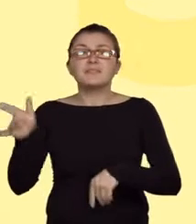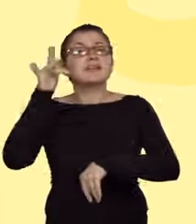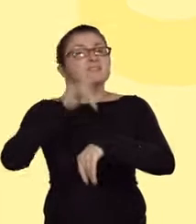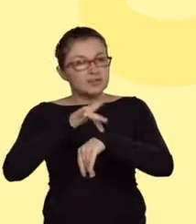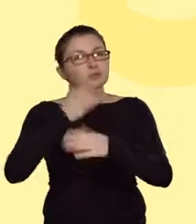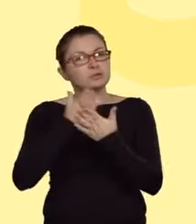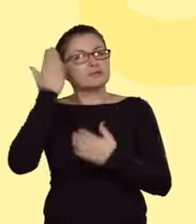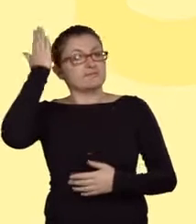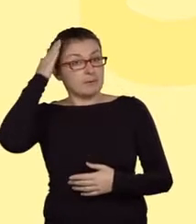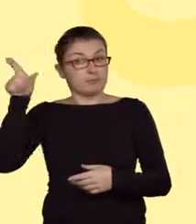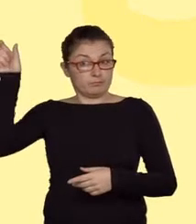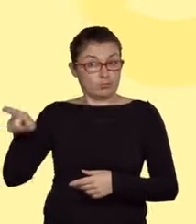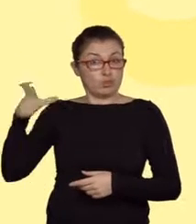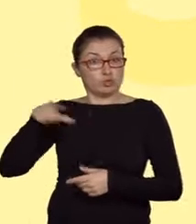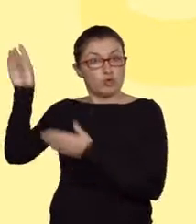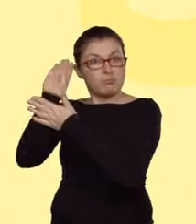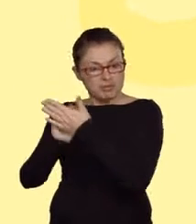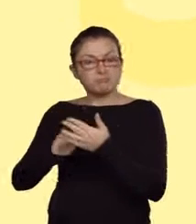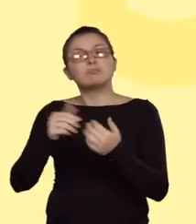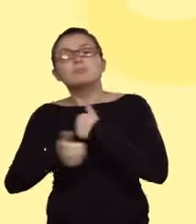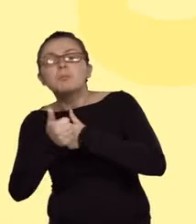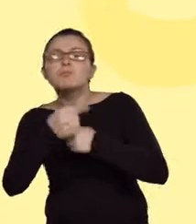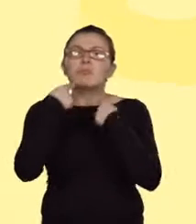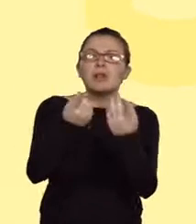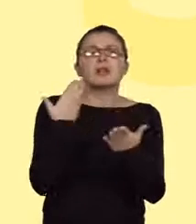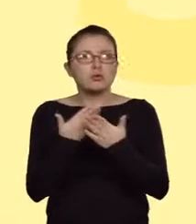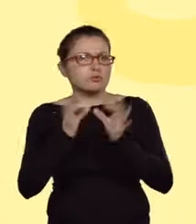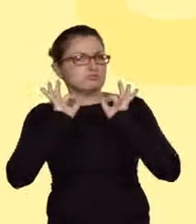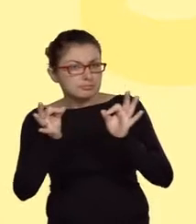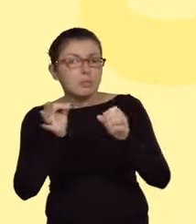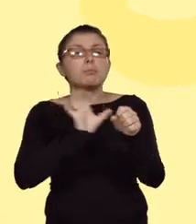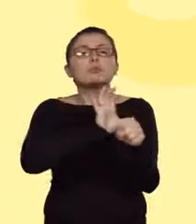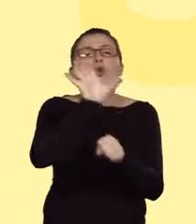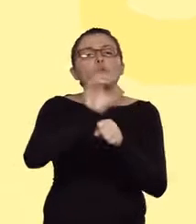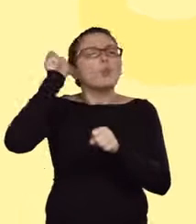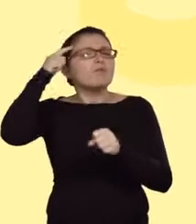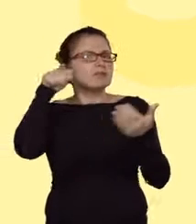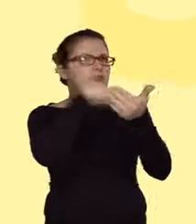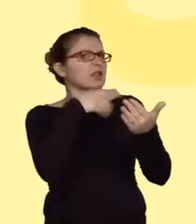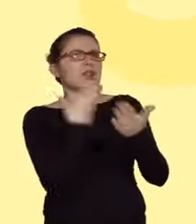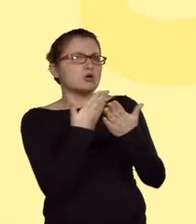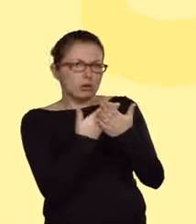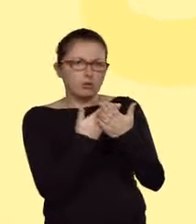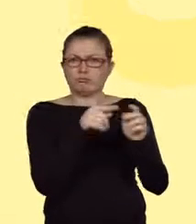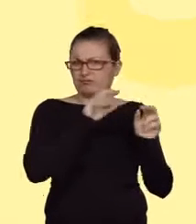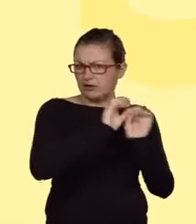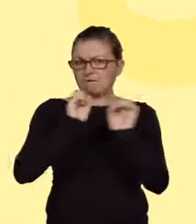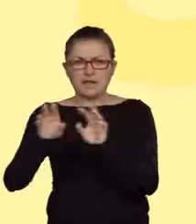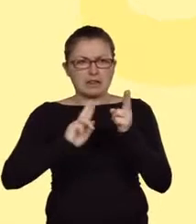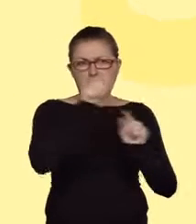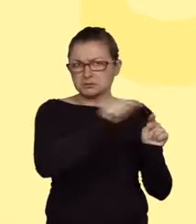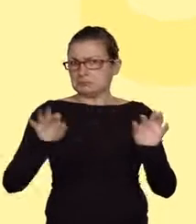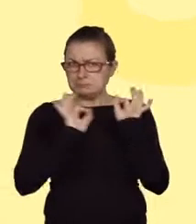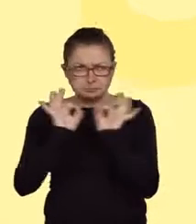zdający poprawnie uzasadnił powstanie 2-bromo-2-metylobutanu jako głównego produktu w obu reakcjach, nawet